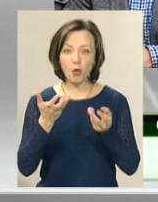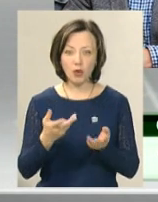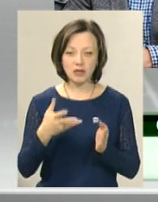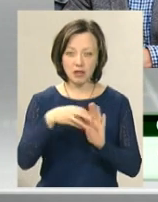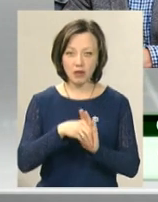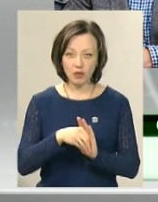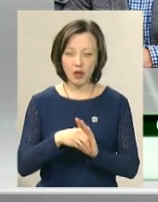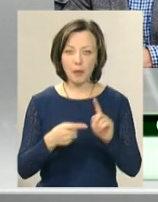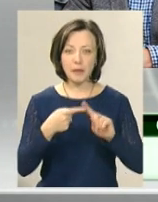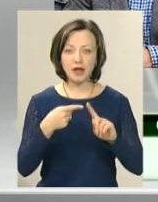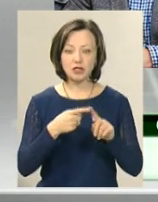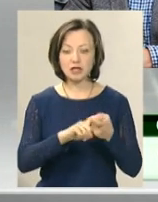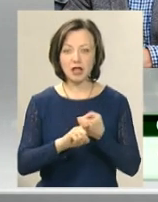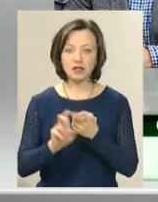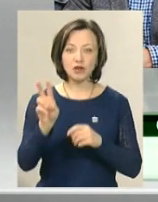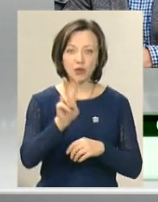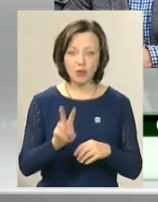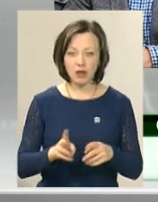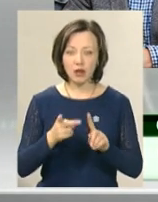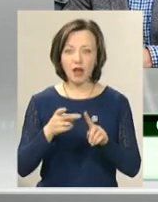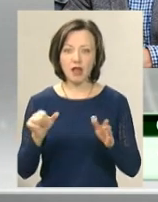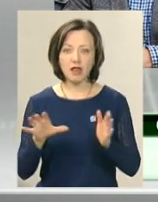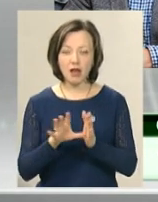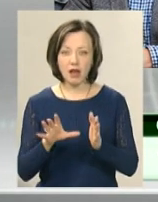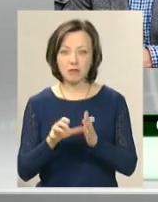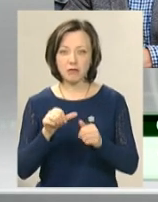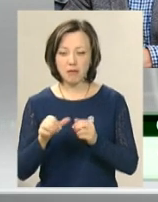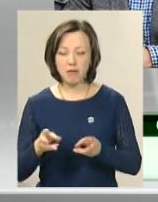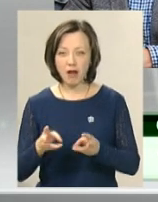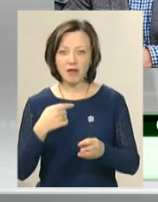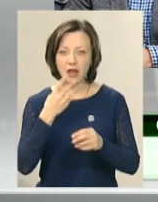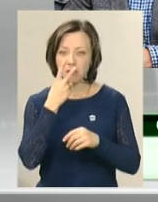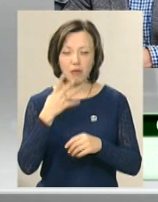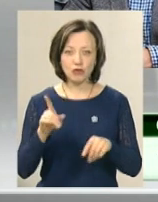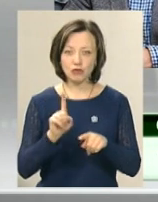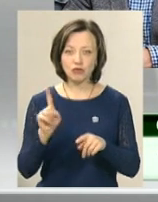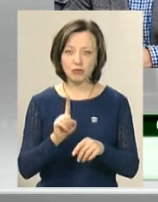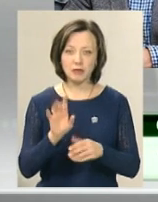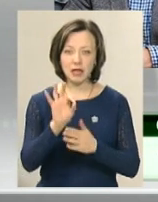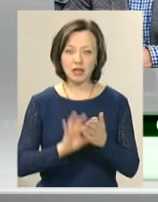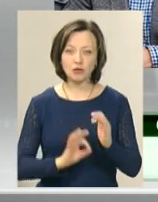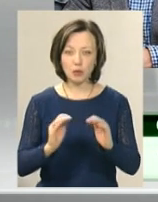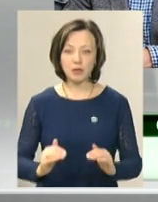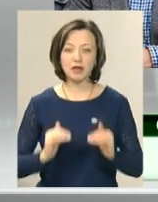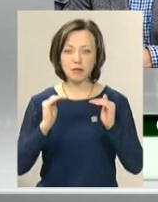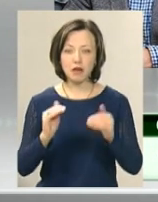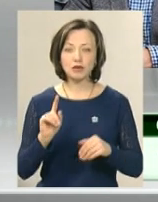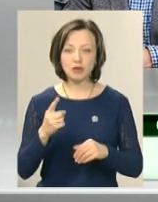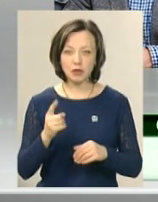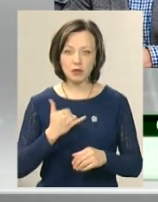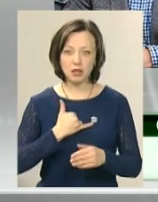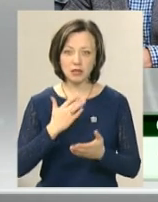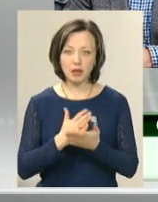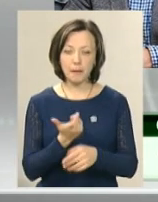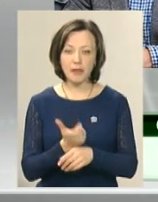Від курсу валют, від енергоносіїв, від паливу, газ. І я не бачу, щоб вона різко могла підніматися. У світі в нас є